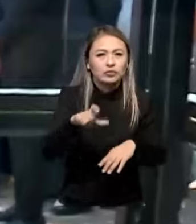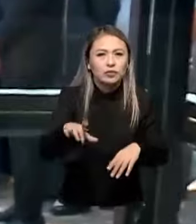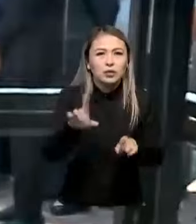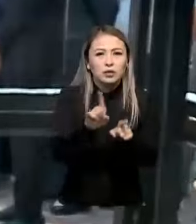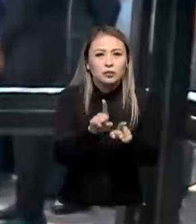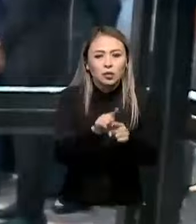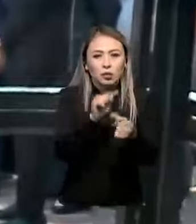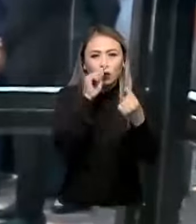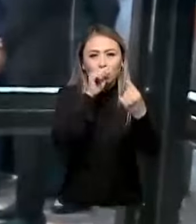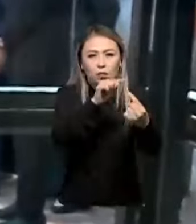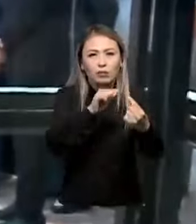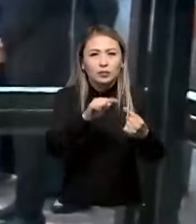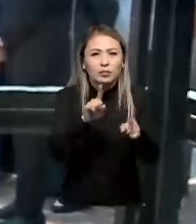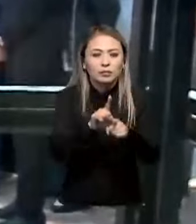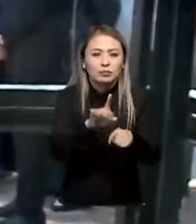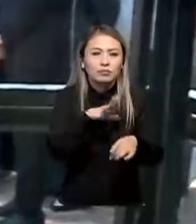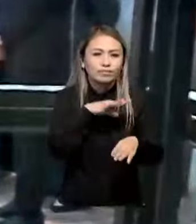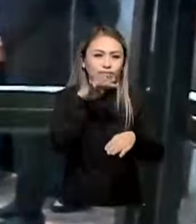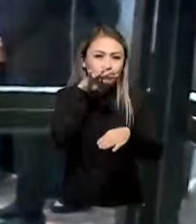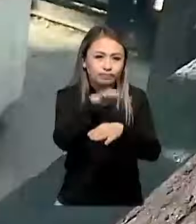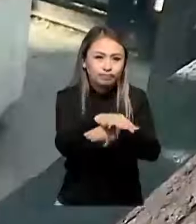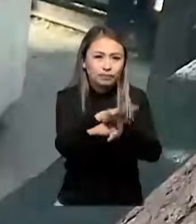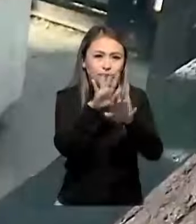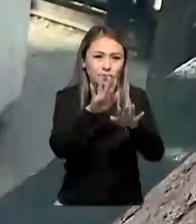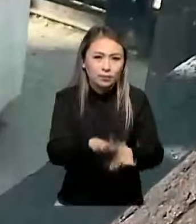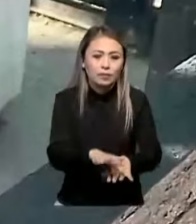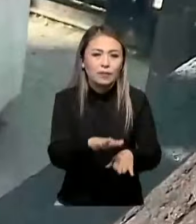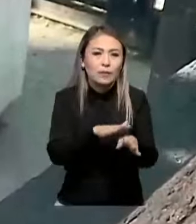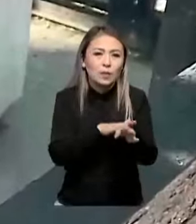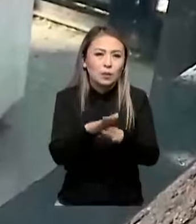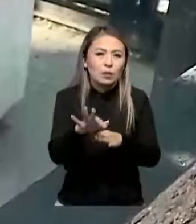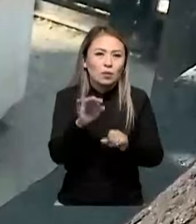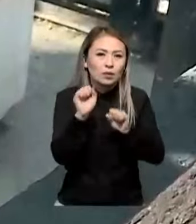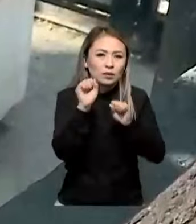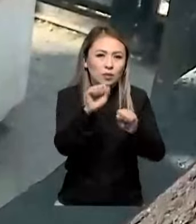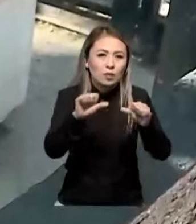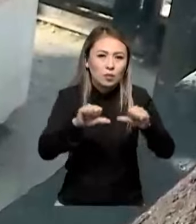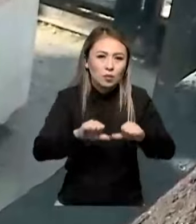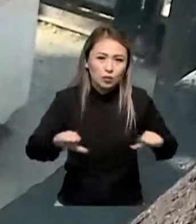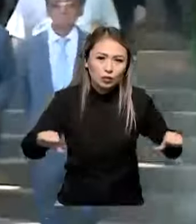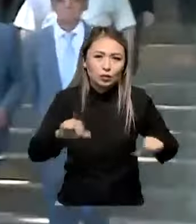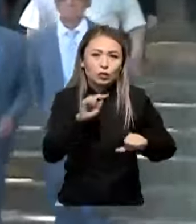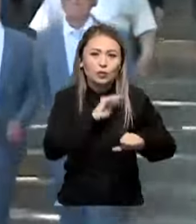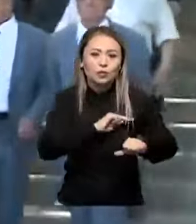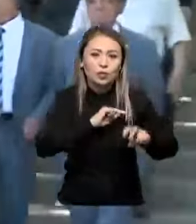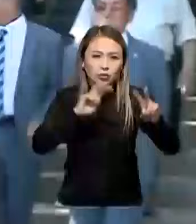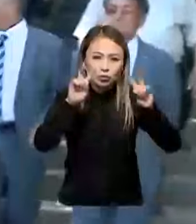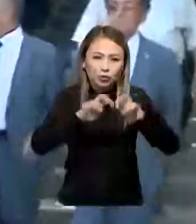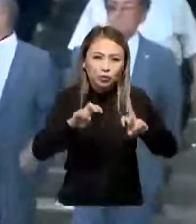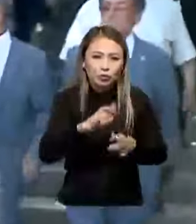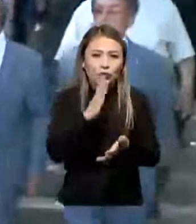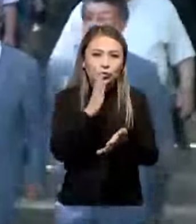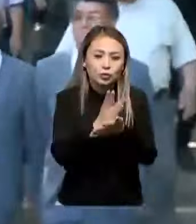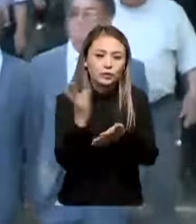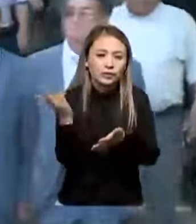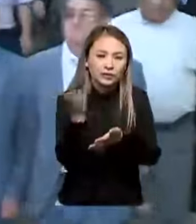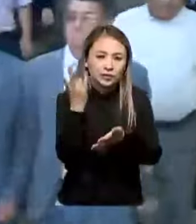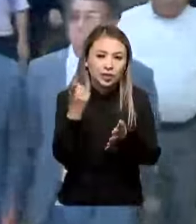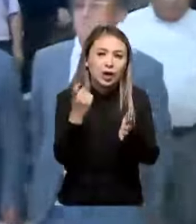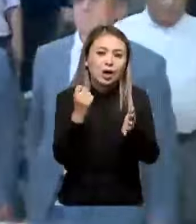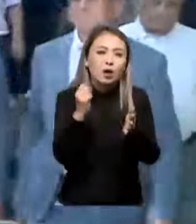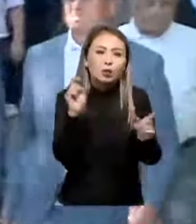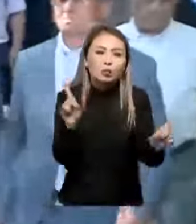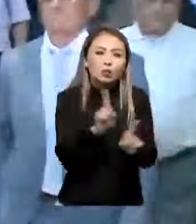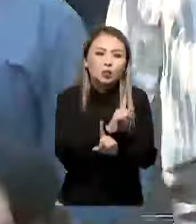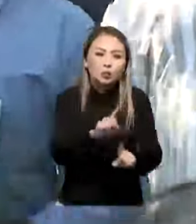бозақ осы жерде атылған болатын. Оларды толығақта үшіндегі комиссия өкілдері зертті жұмыстарын әлі де жүргізіп жатыр.